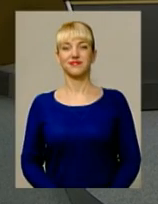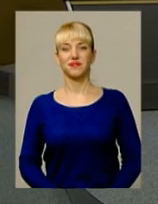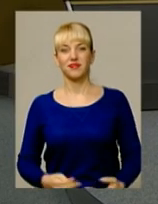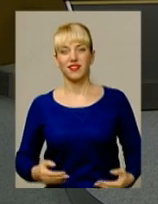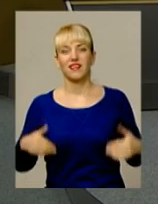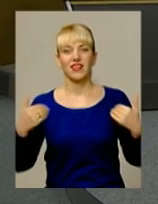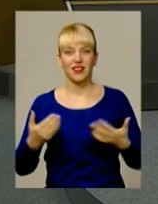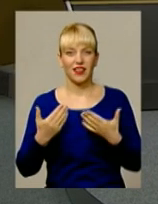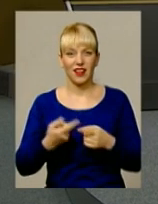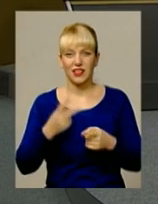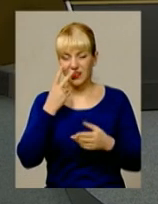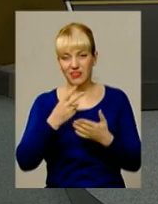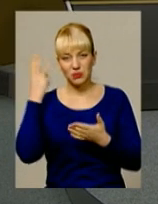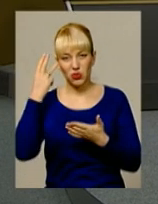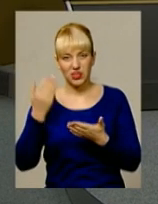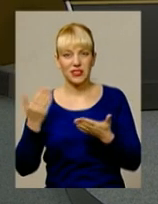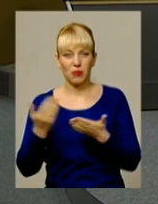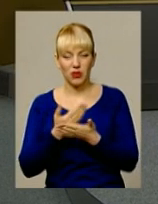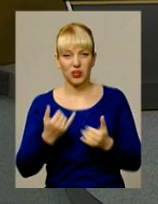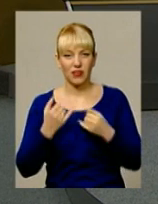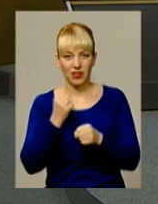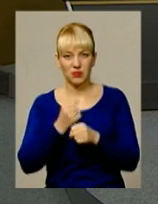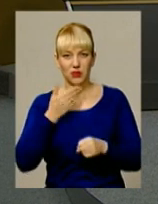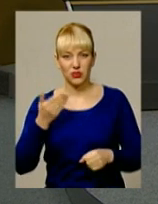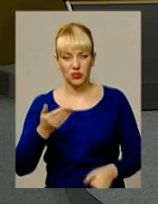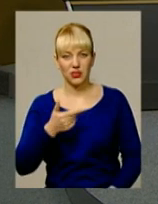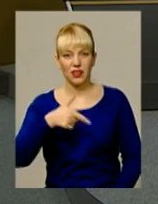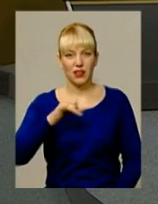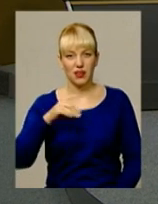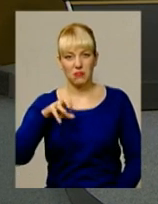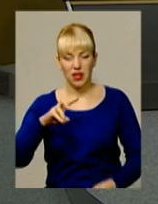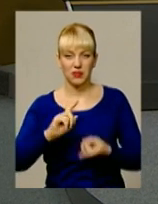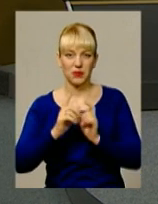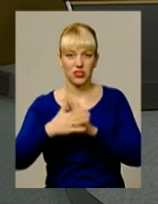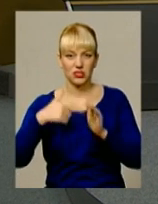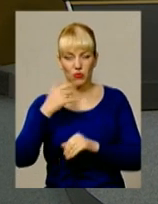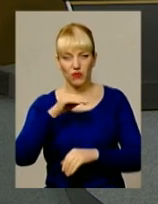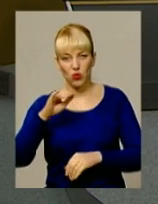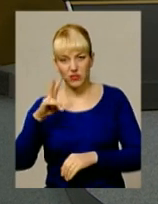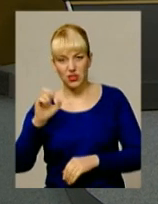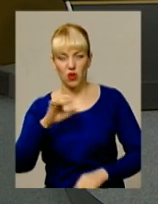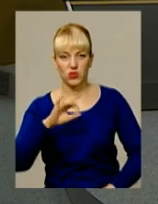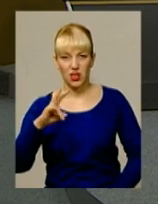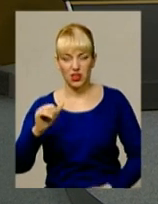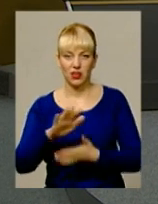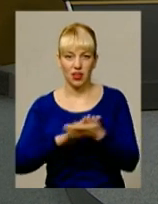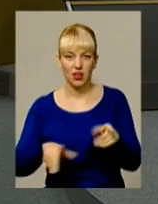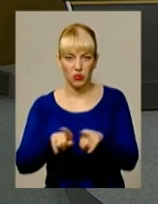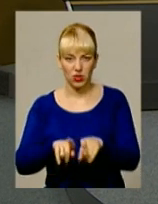Мої вітання! Ви дивитесь Подільську панораму. У студії для вас працює Анна Герман та Оксана Фіновська. Далі про таке.